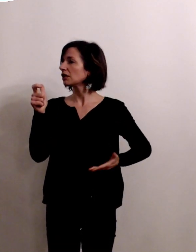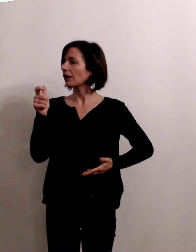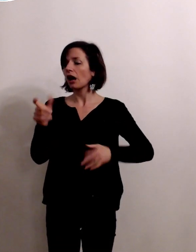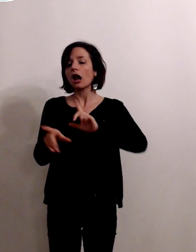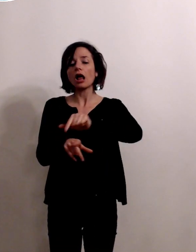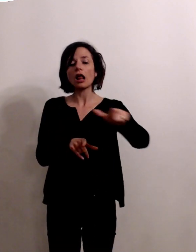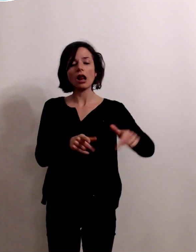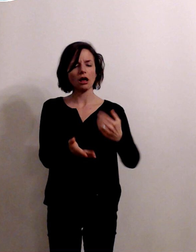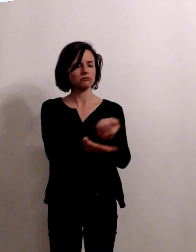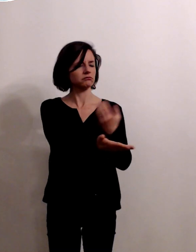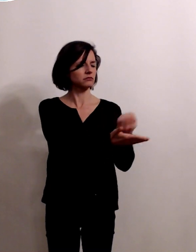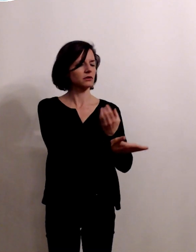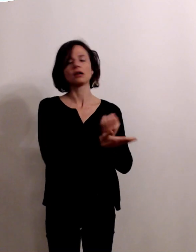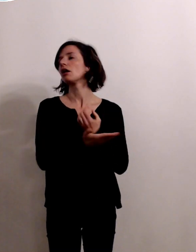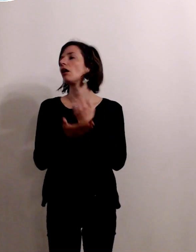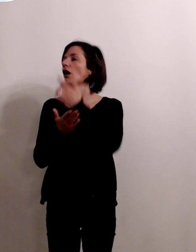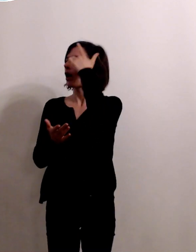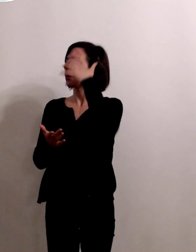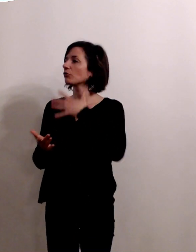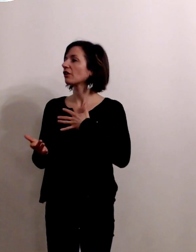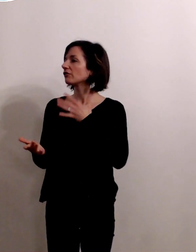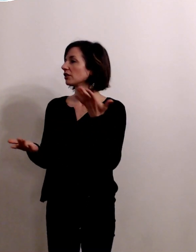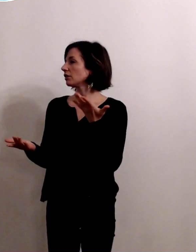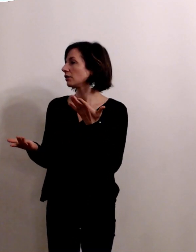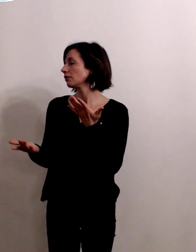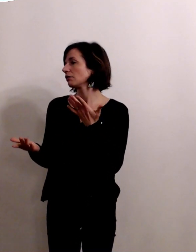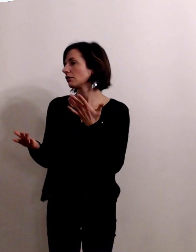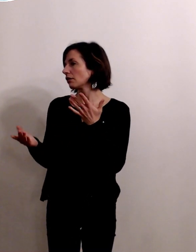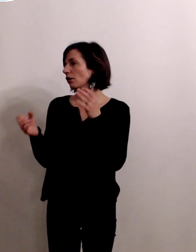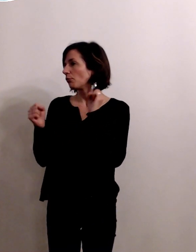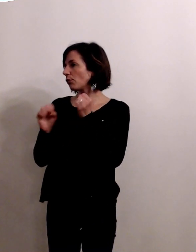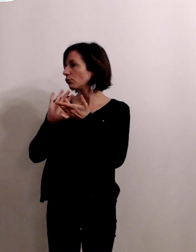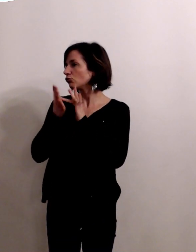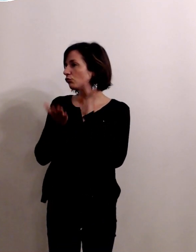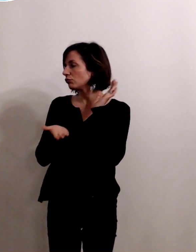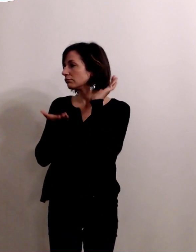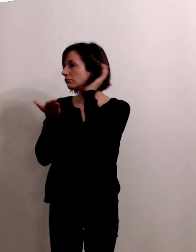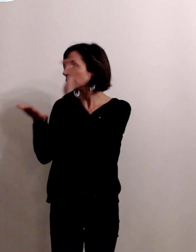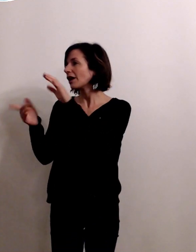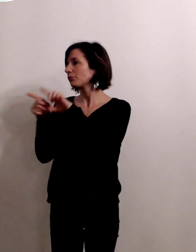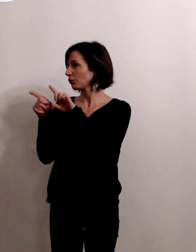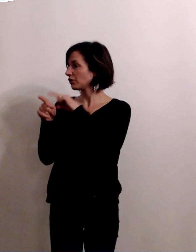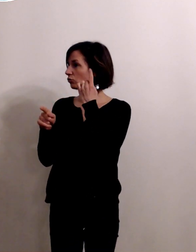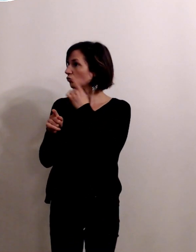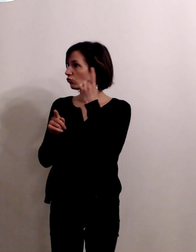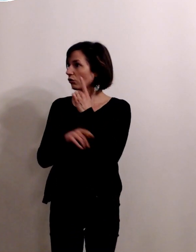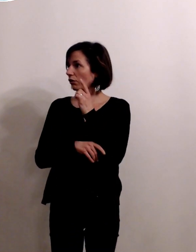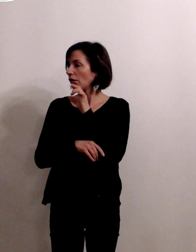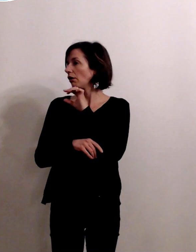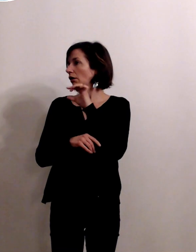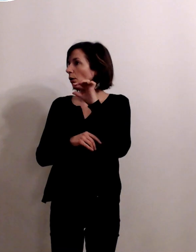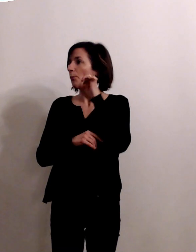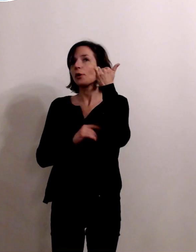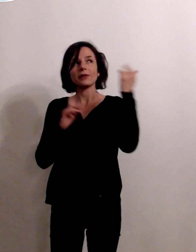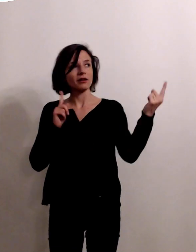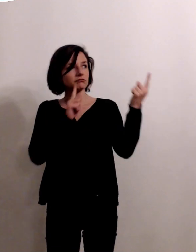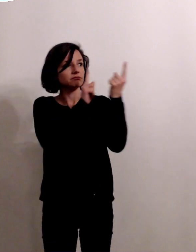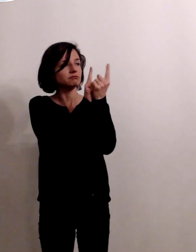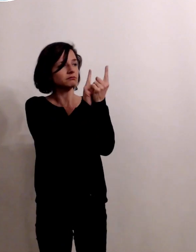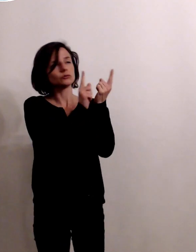pense que ça vous ne manquerez pas d'informations à ce sujet toutes les règles et puis au cours des premières consultations ces informations vous seront données